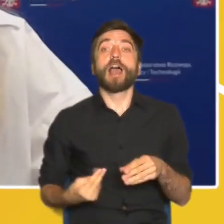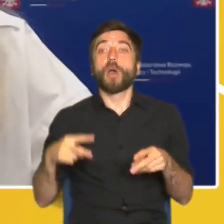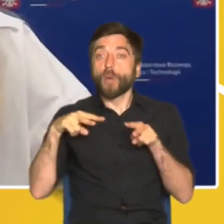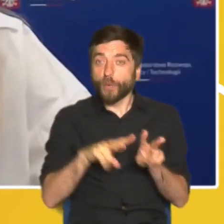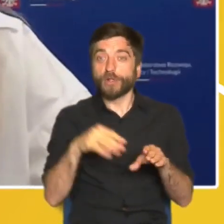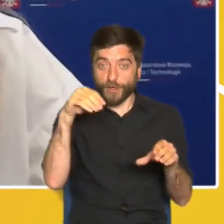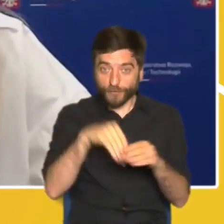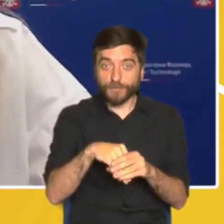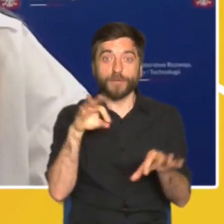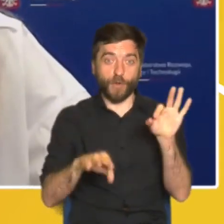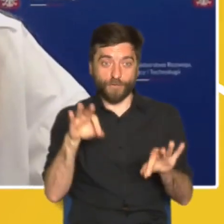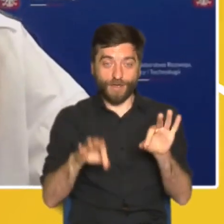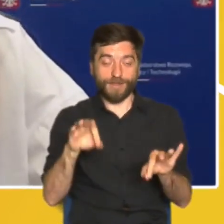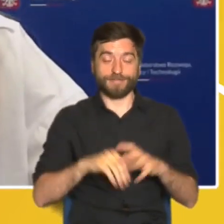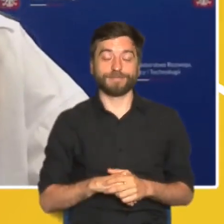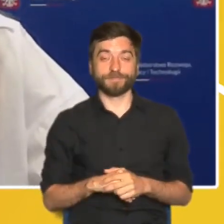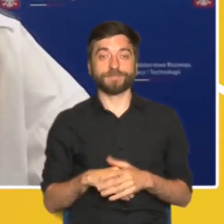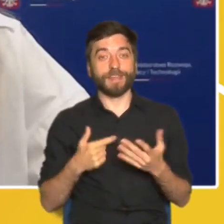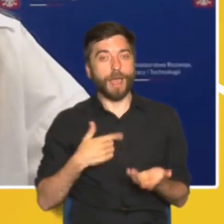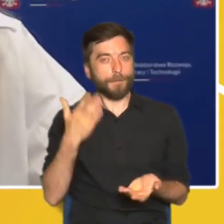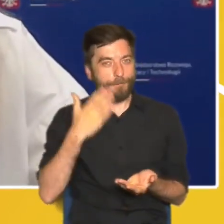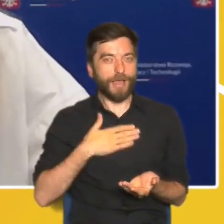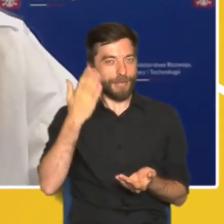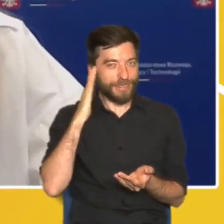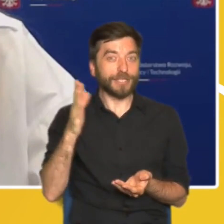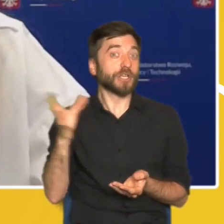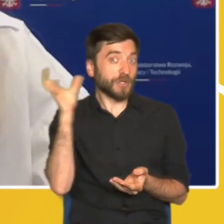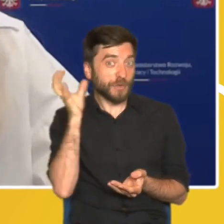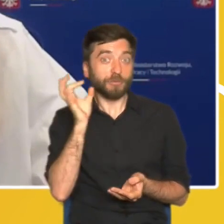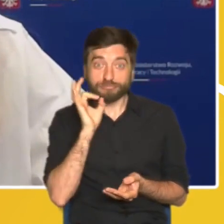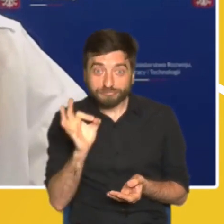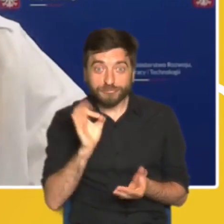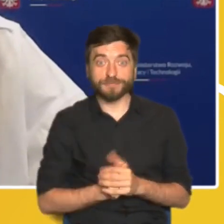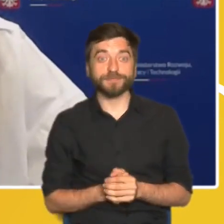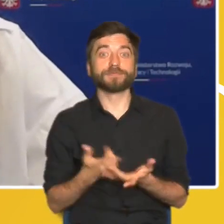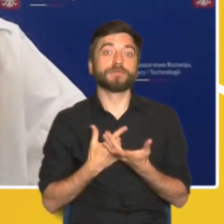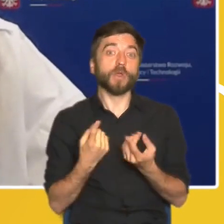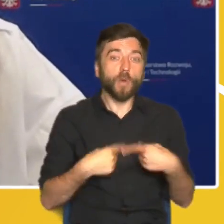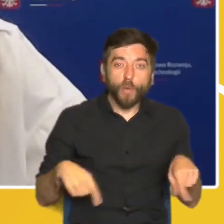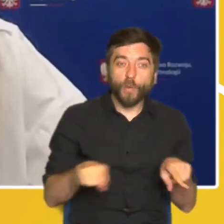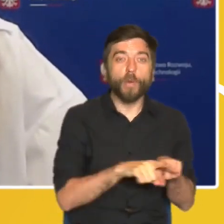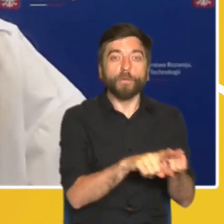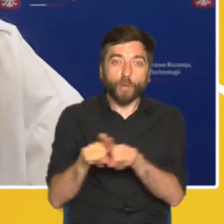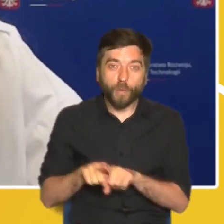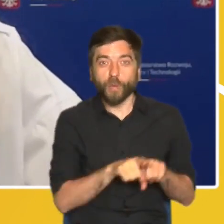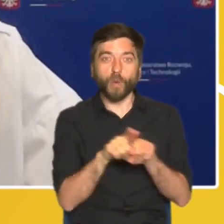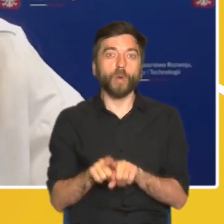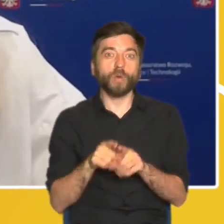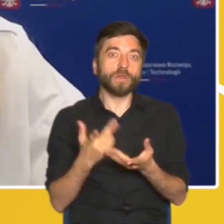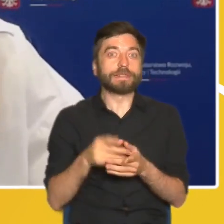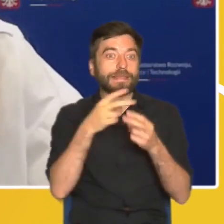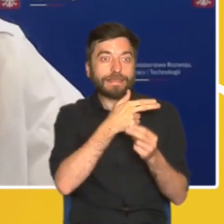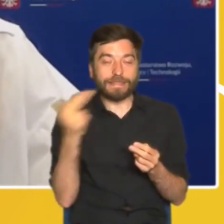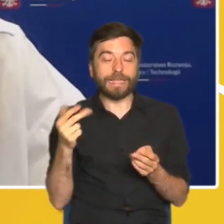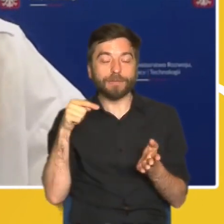dzisiejszym wydarzeniu, w dzisiejszej konferencji. Mam nadzieję, że jestem dobrze słyszana. Takim wspólnym mianownikiem dla tematów